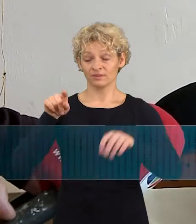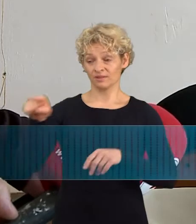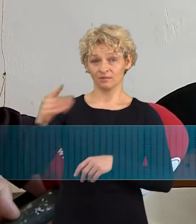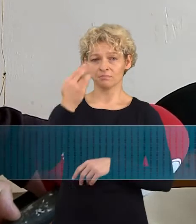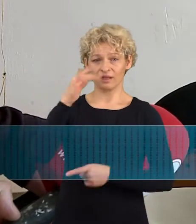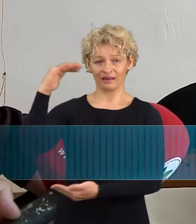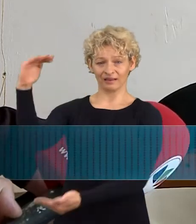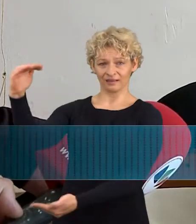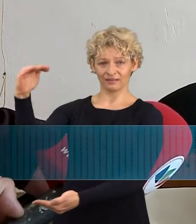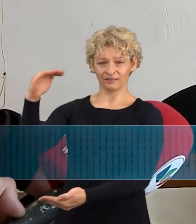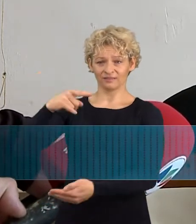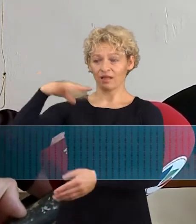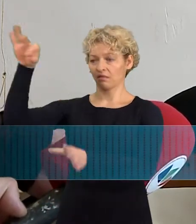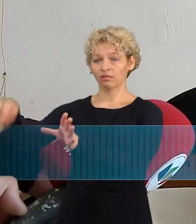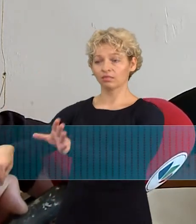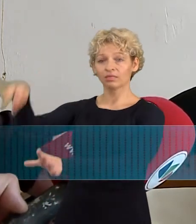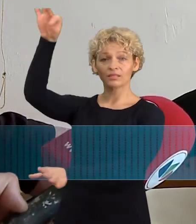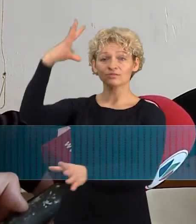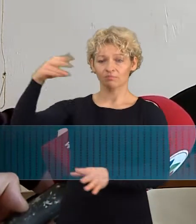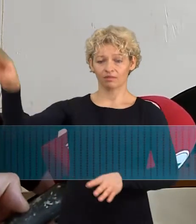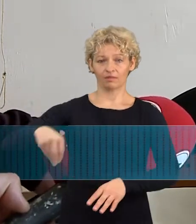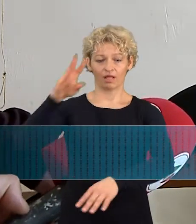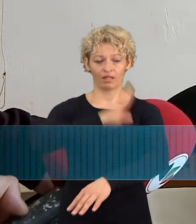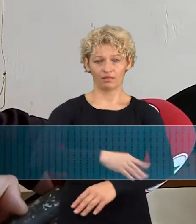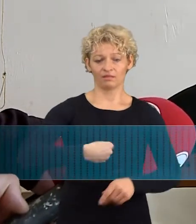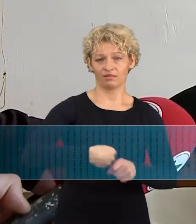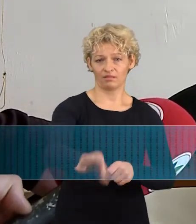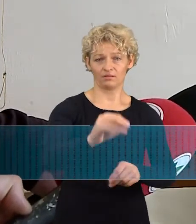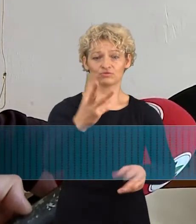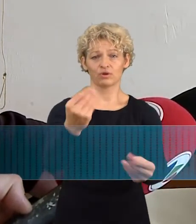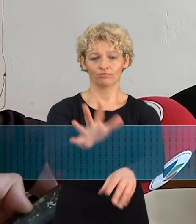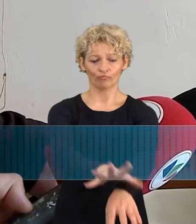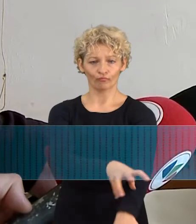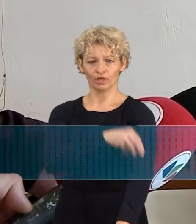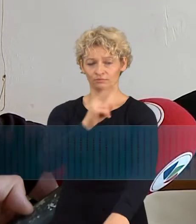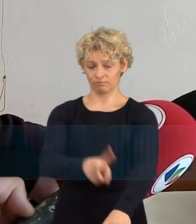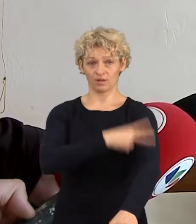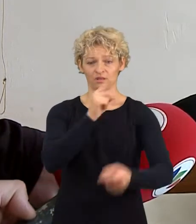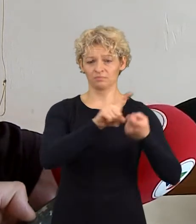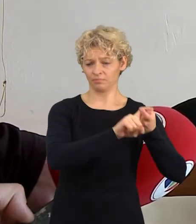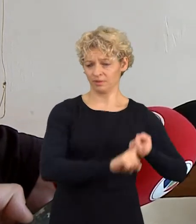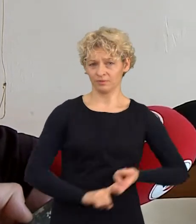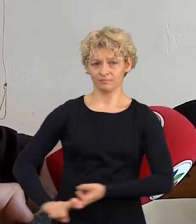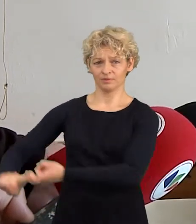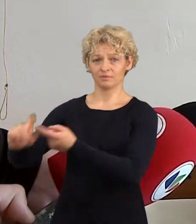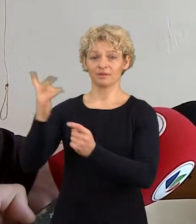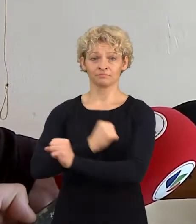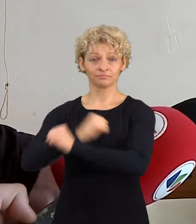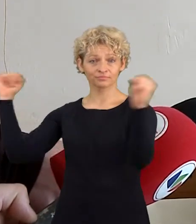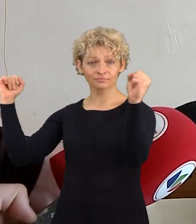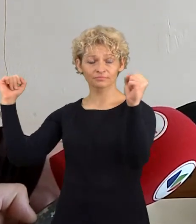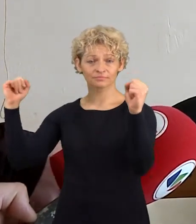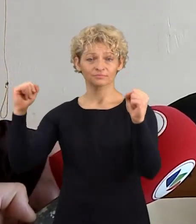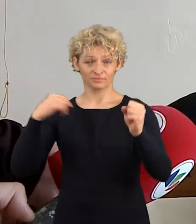rankos nukryto lašas ugnies su ant to degų skiščio ir galėjo gavosi taip.